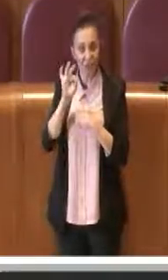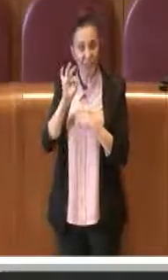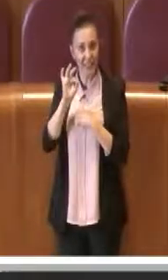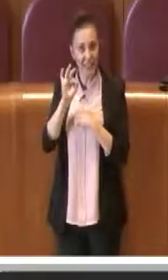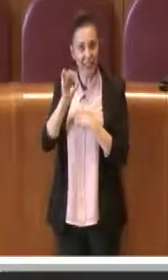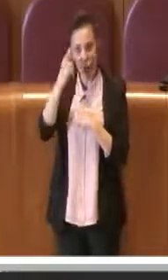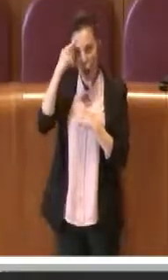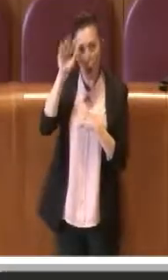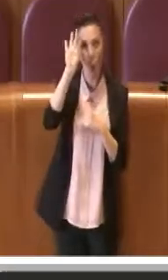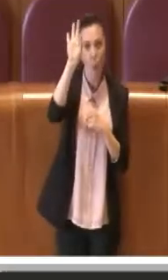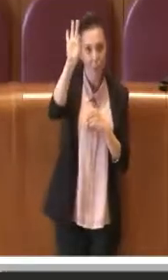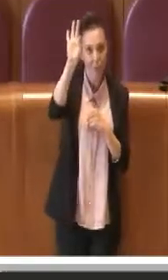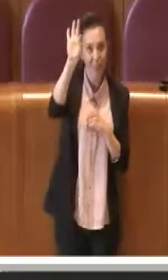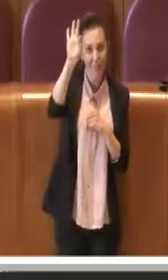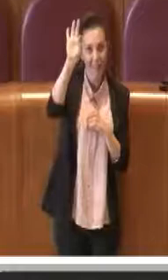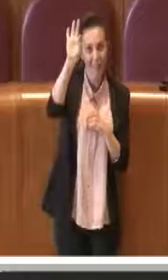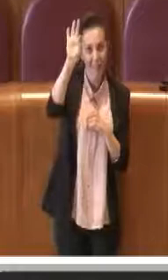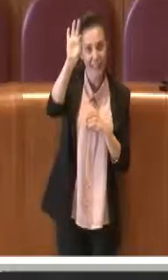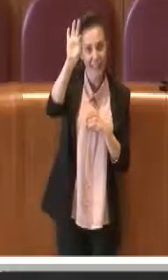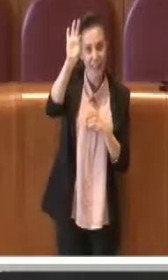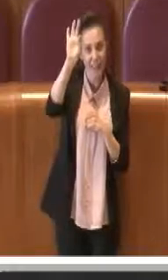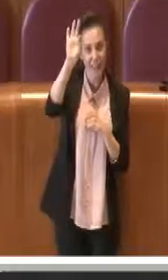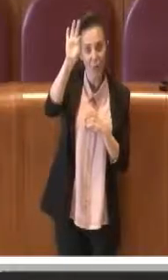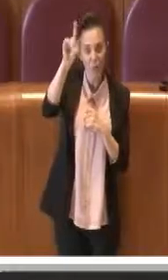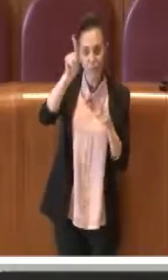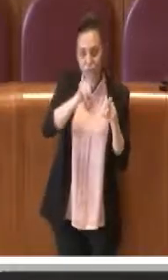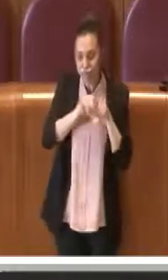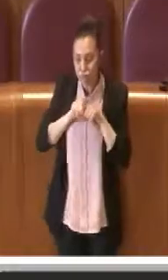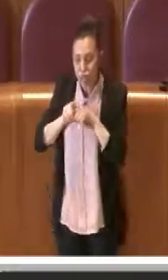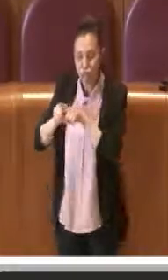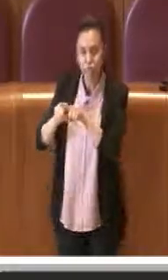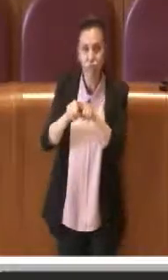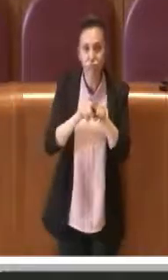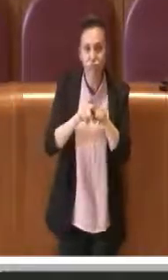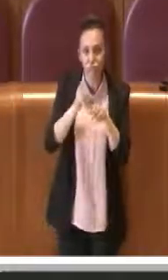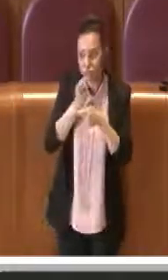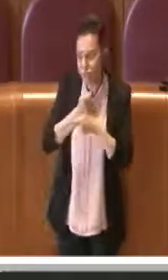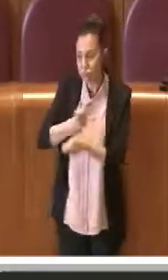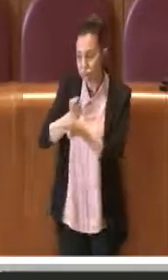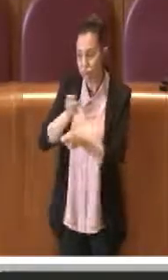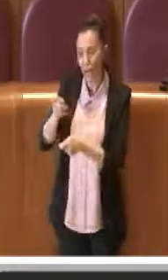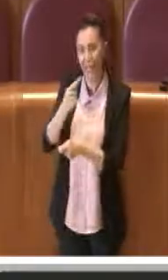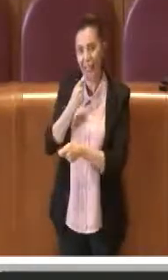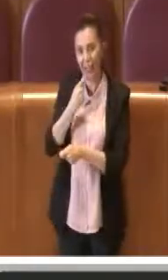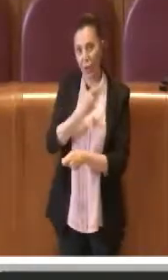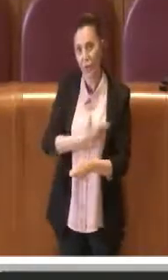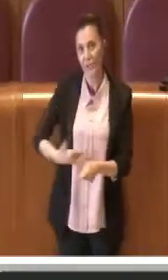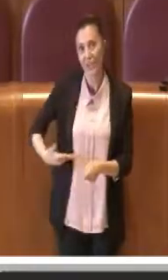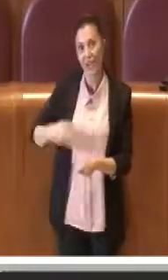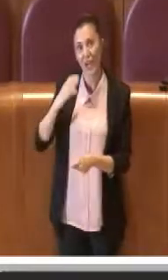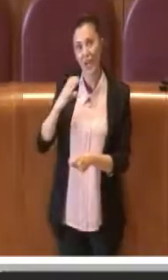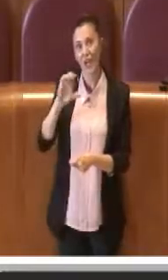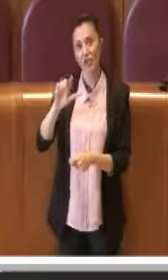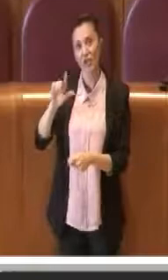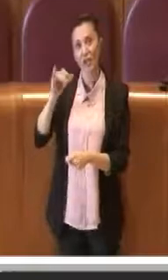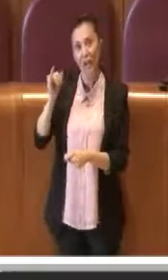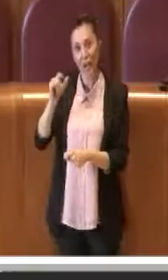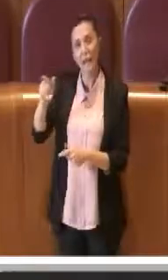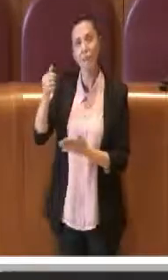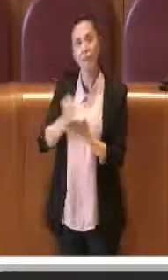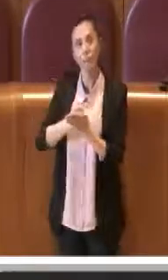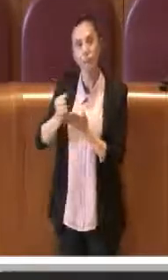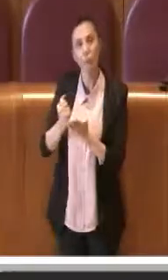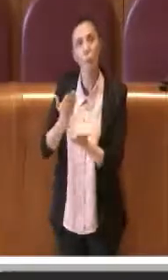insomma le medesime che hanno spinto appunto la consigliera celli a protocollare appunto la mozione